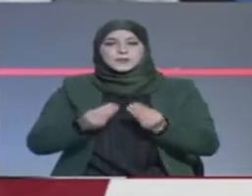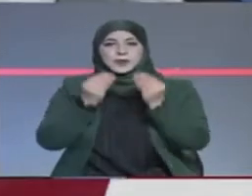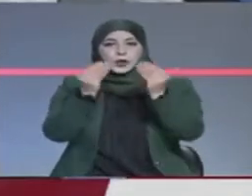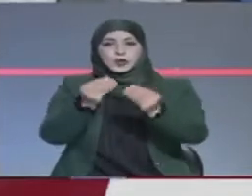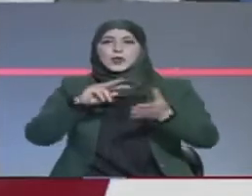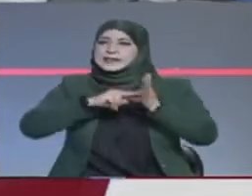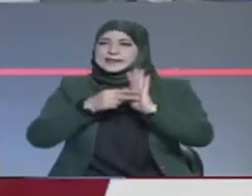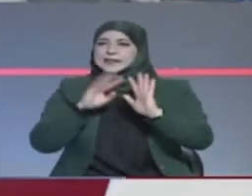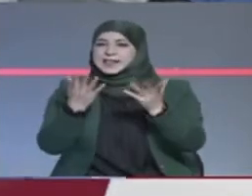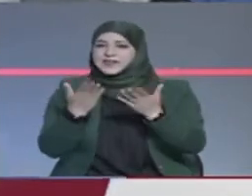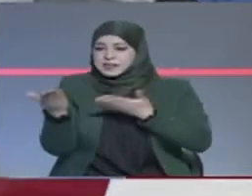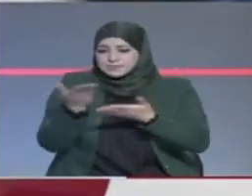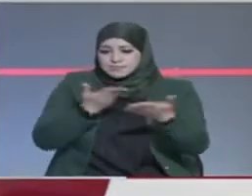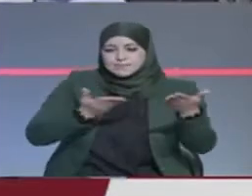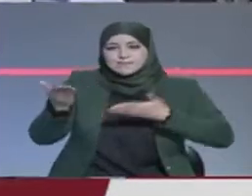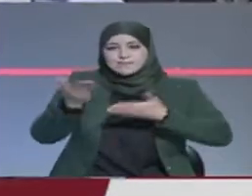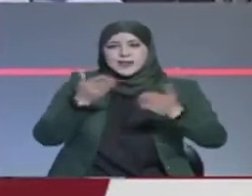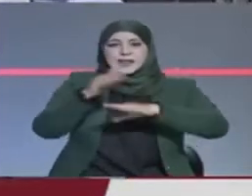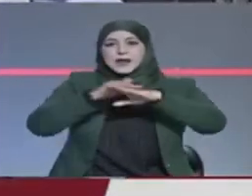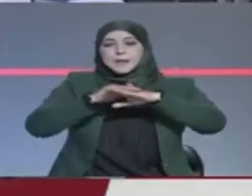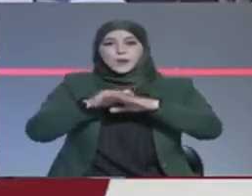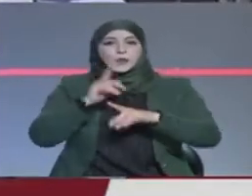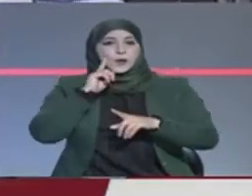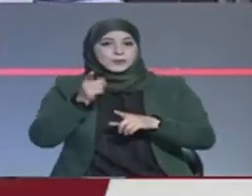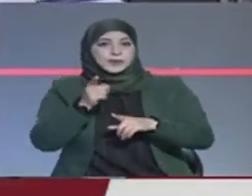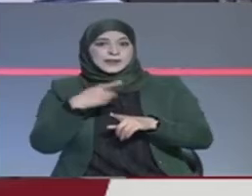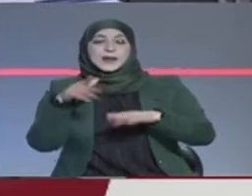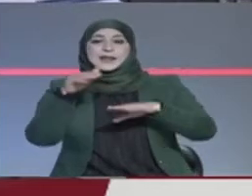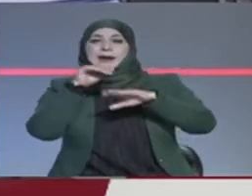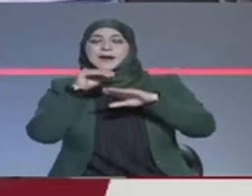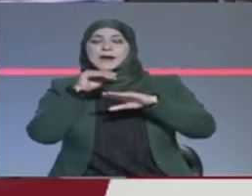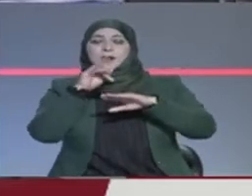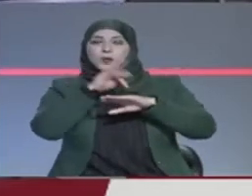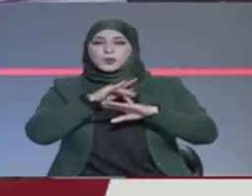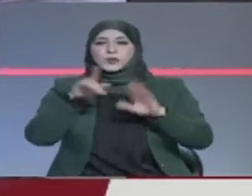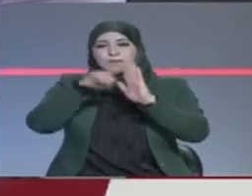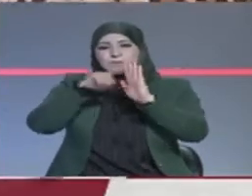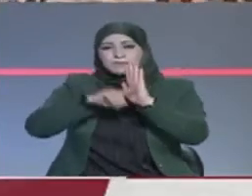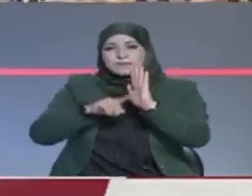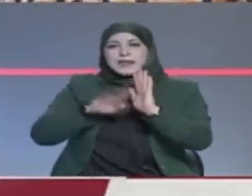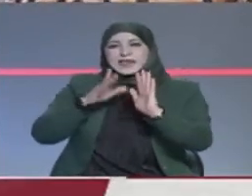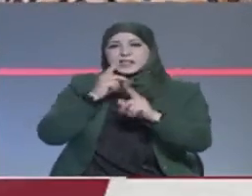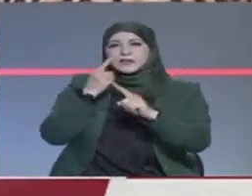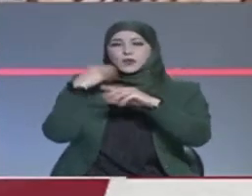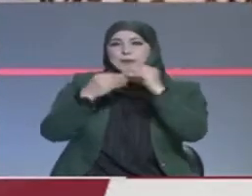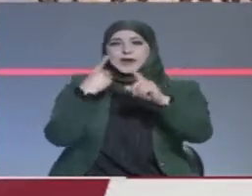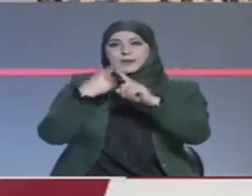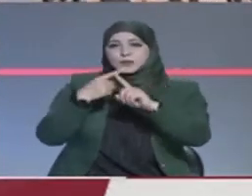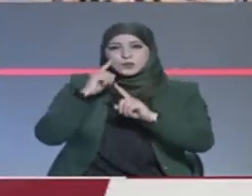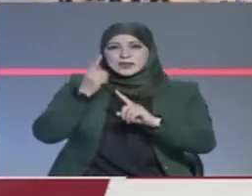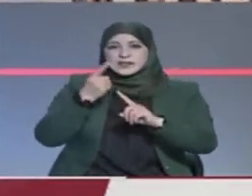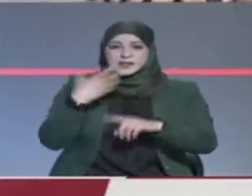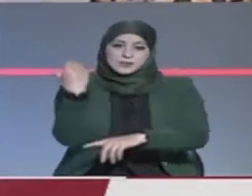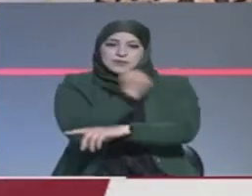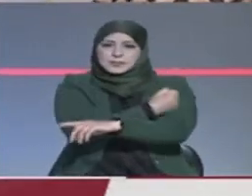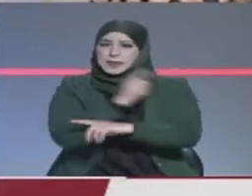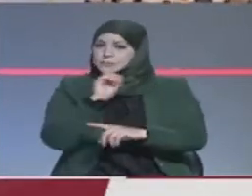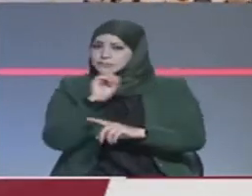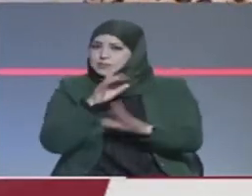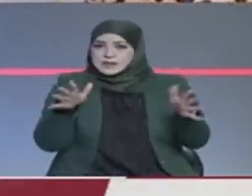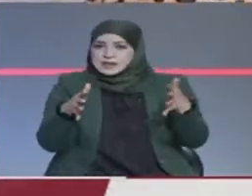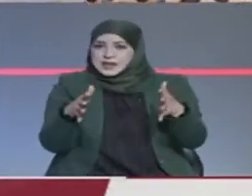آلية التعامل في هذا الشأن واعتبران الأعراض الجانبية لتلقي تلقيح ذات فيروس كورونا لا تبعث على الخوف